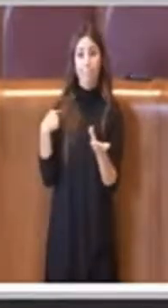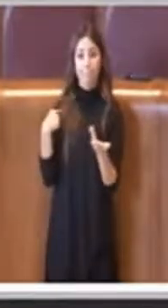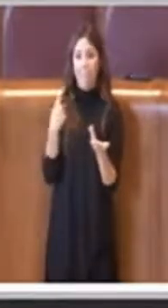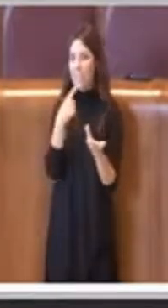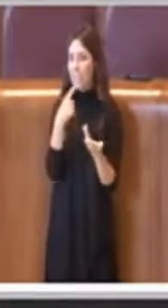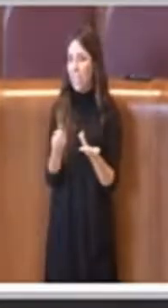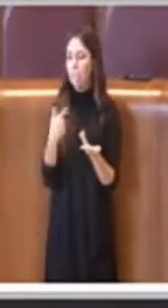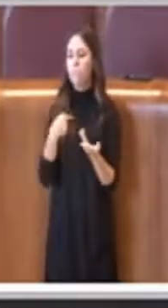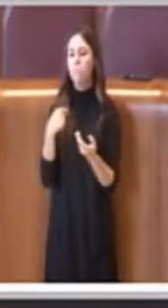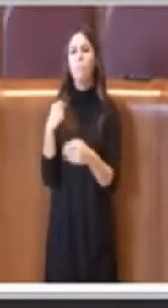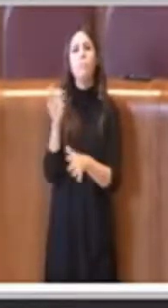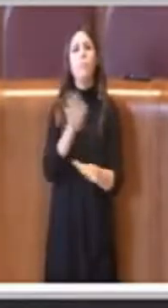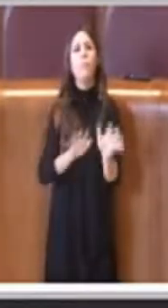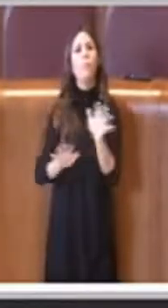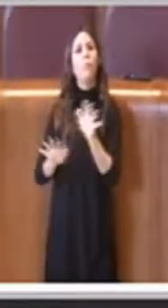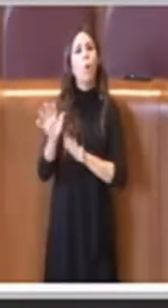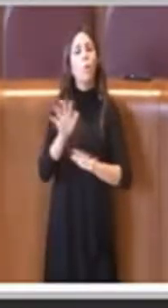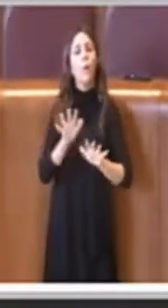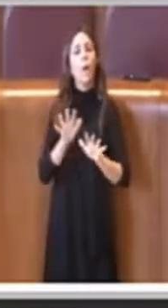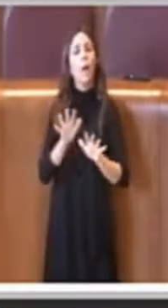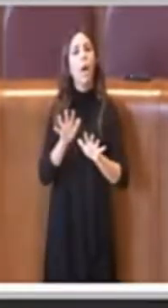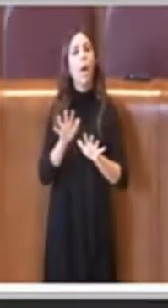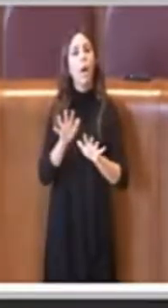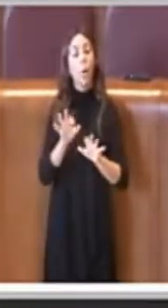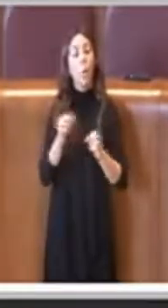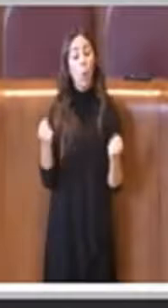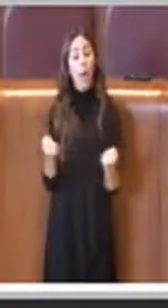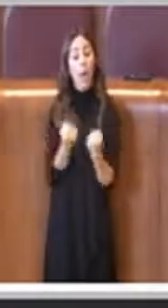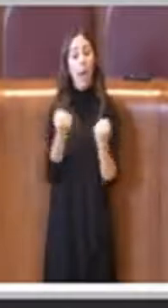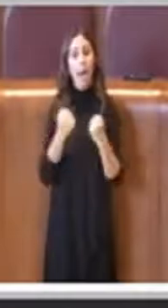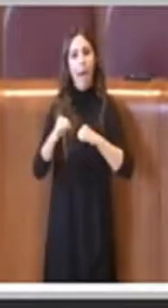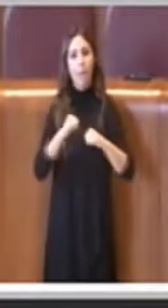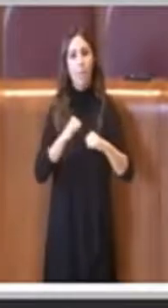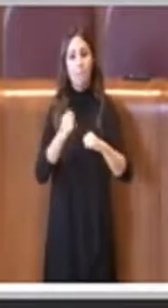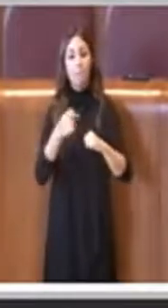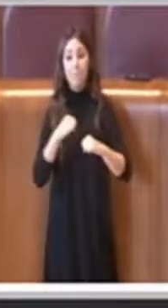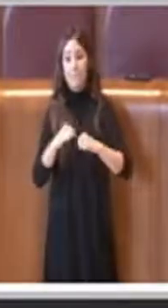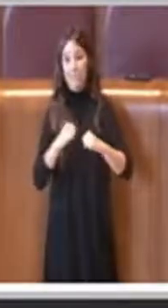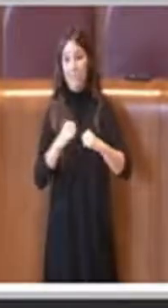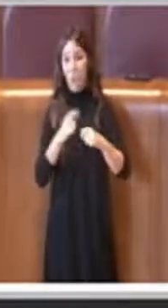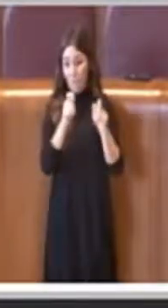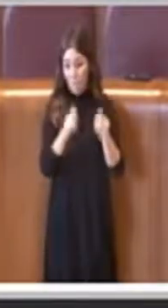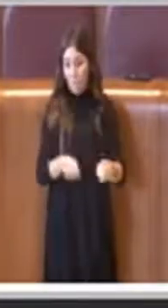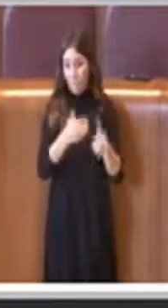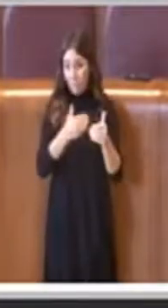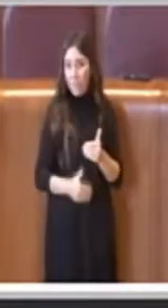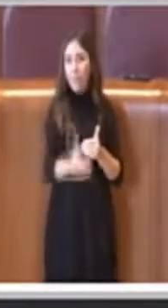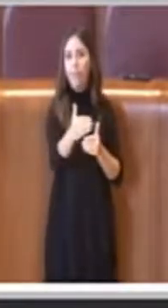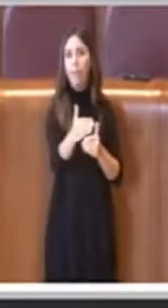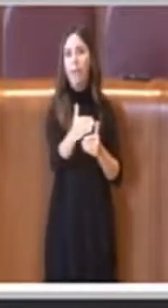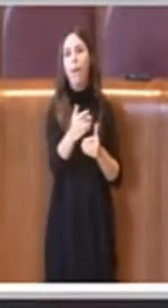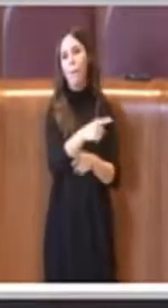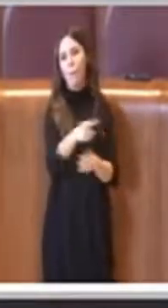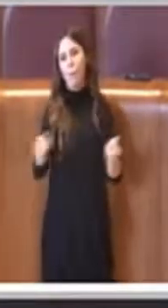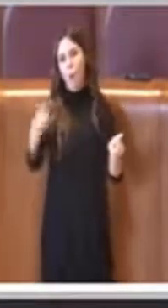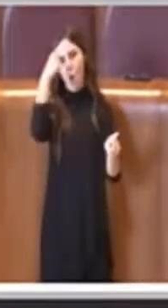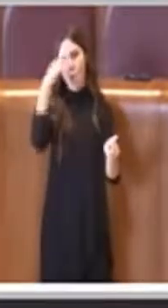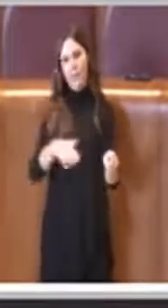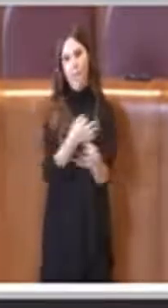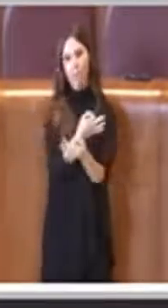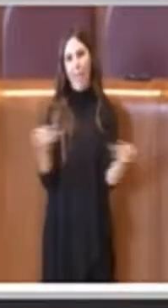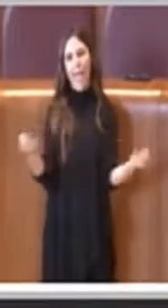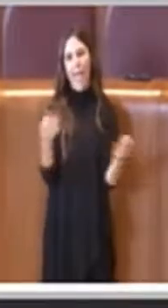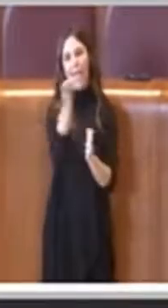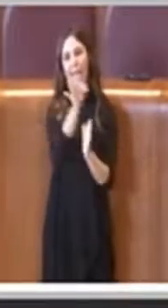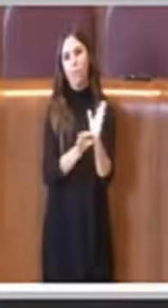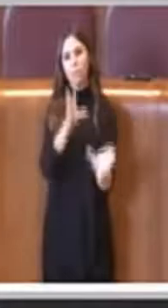informate comunque dell'attività che questa amministrazione stava intraprendendo perché come sapete benissimo nel nostro